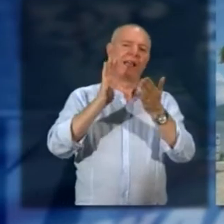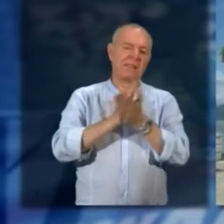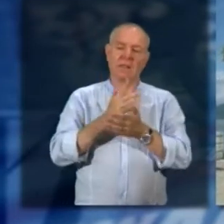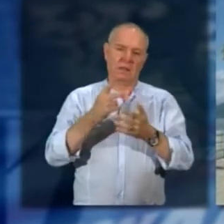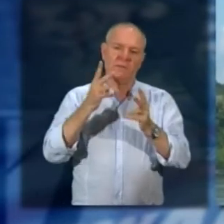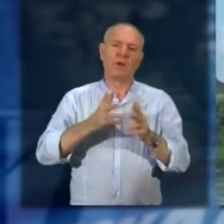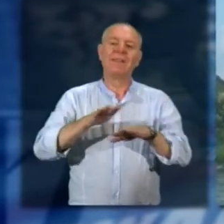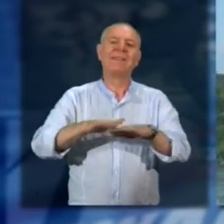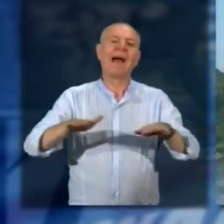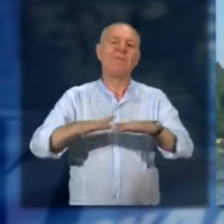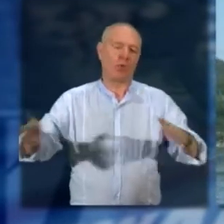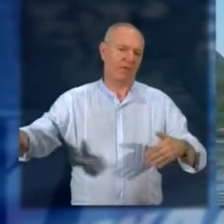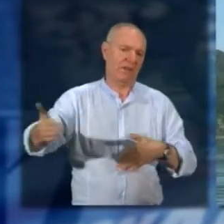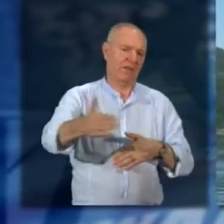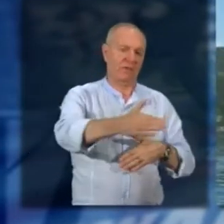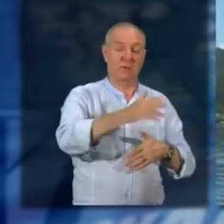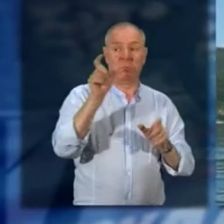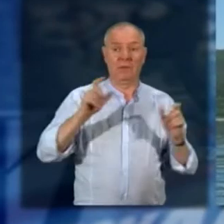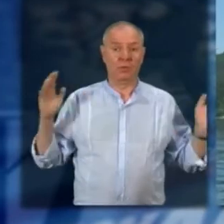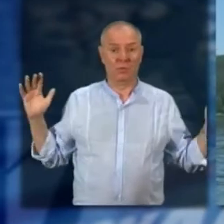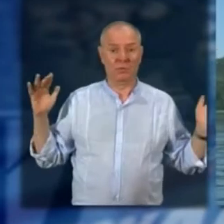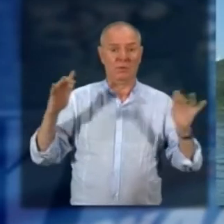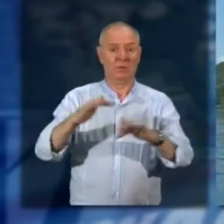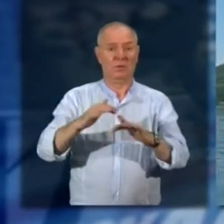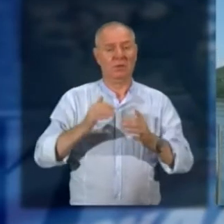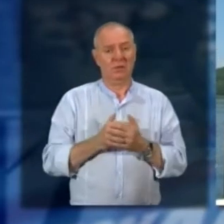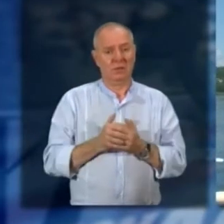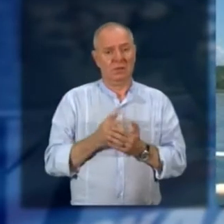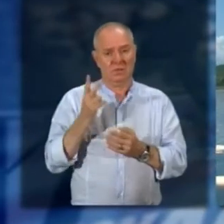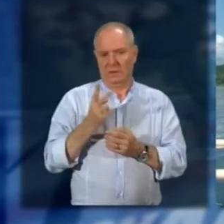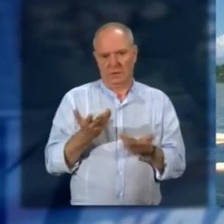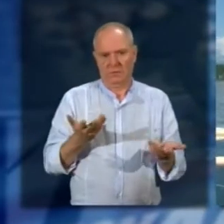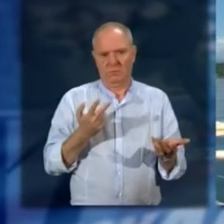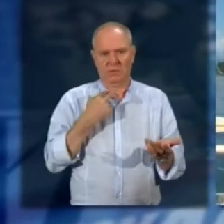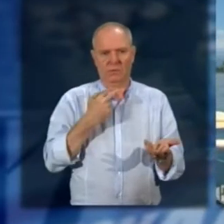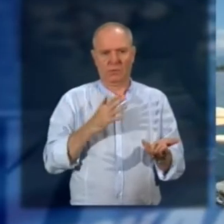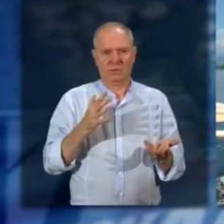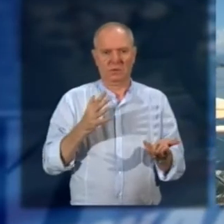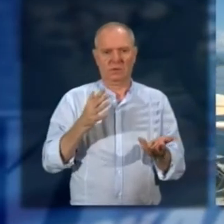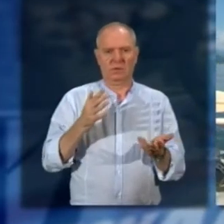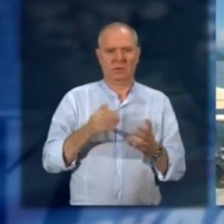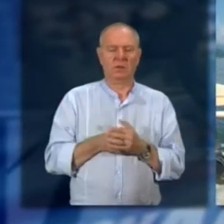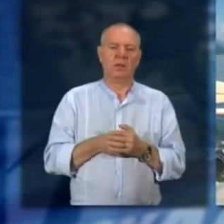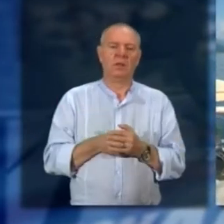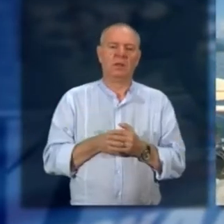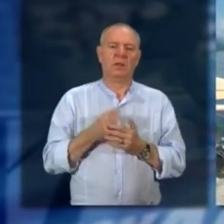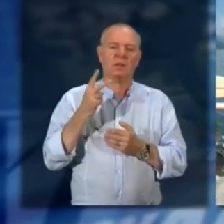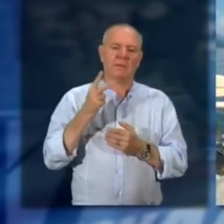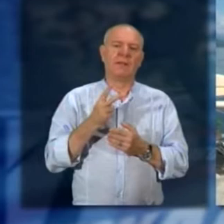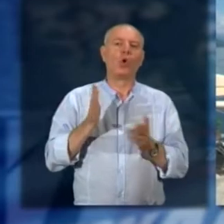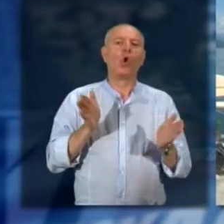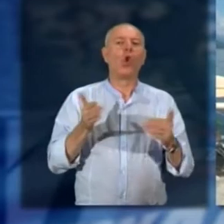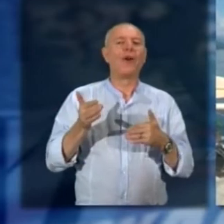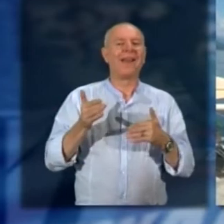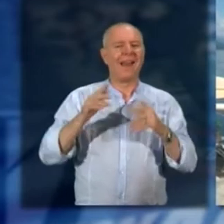manifestazioni come appunto quello delle frecce tricolori di farli rimuovere però lì diciamo che i locali